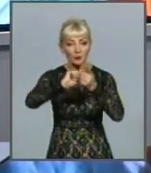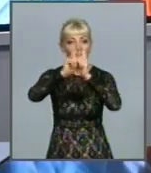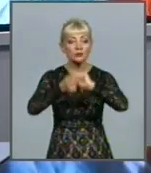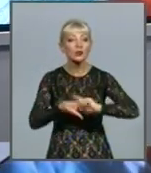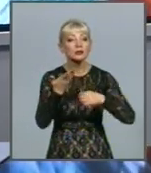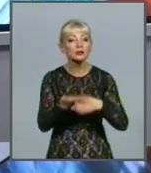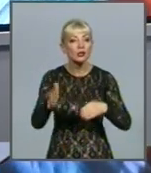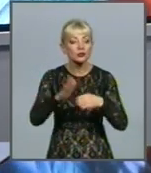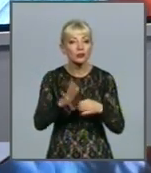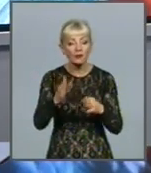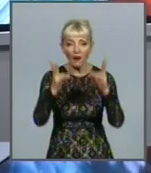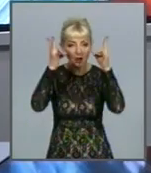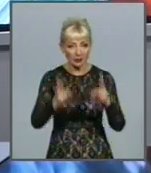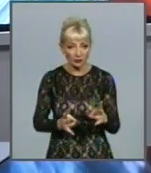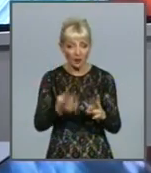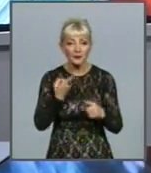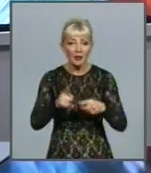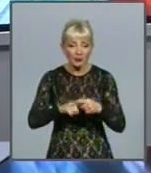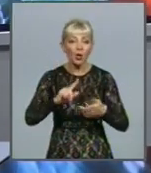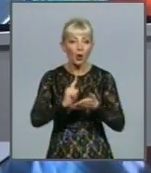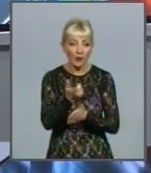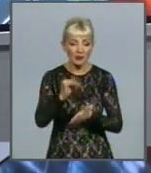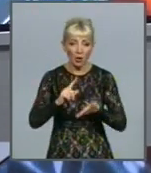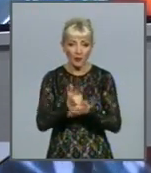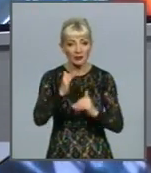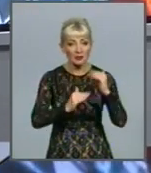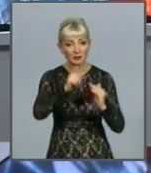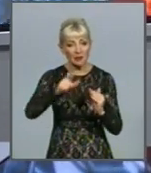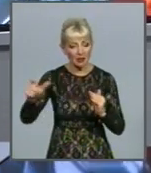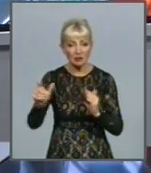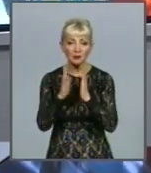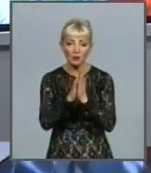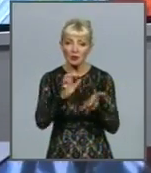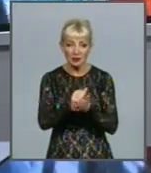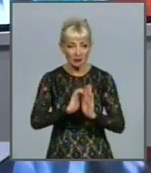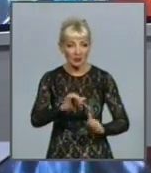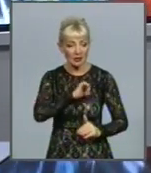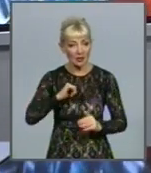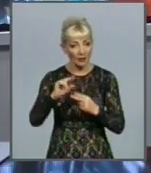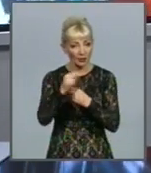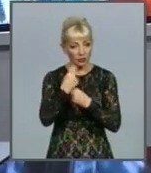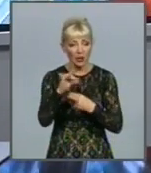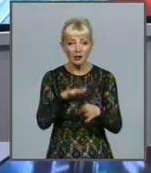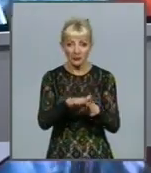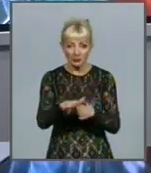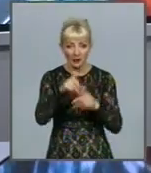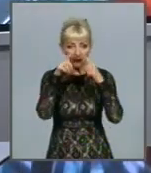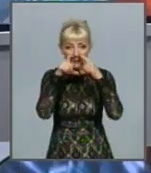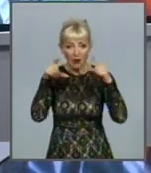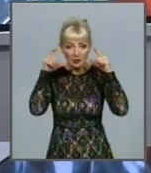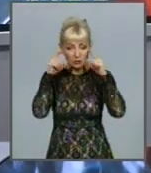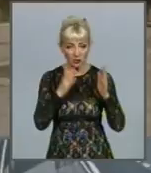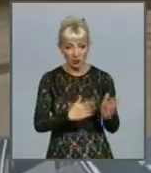зі складною у катастрофічно. Тому знову і знову фахівці застерігають не займатися самолікуванням і дотримуватися маскового